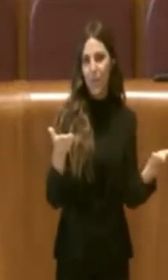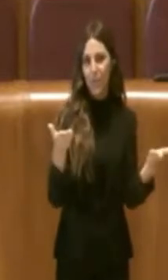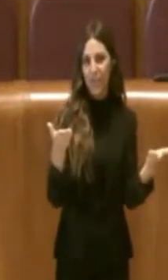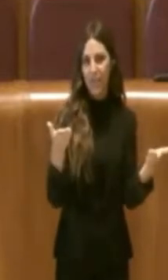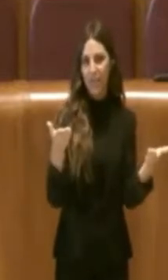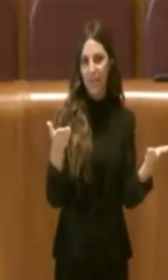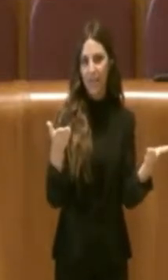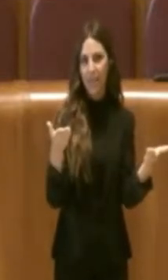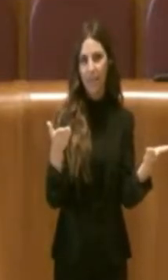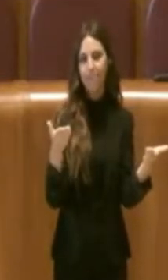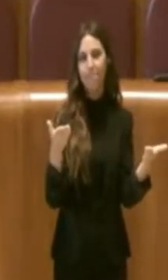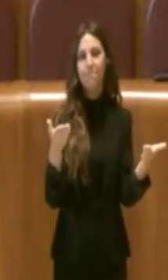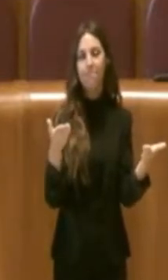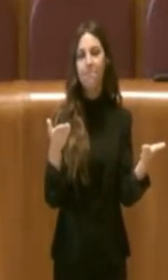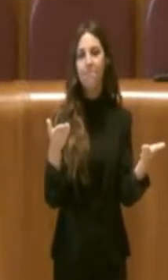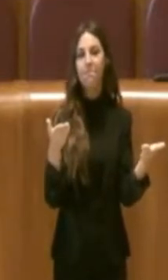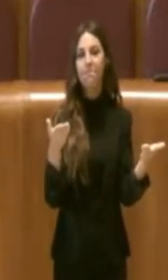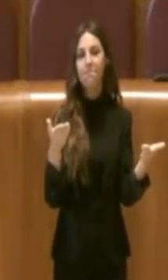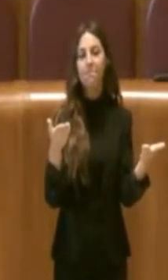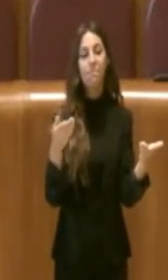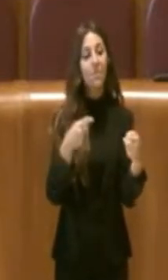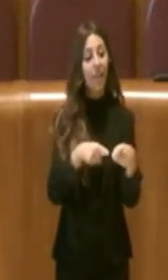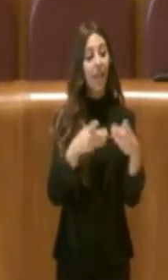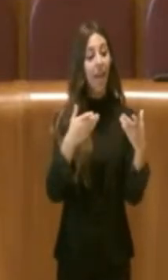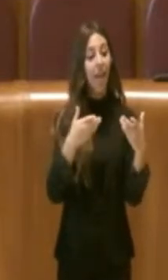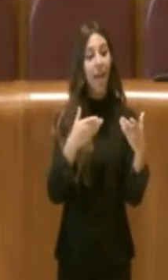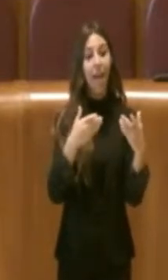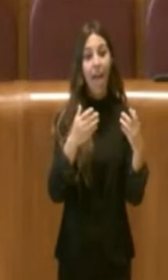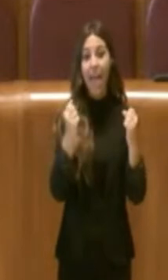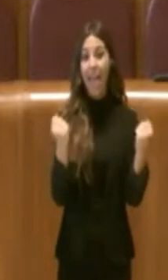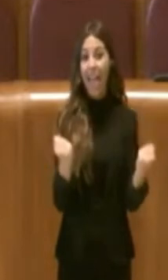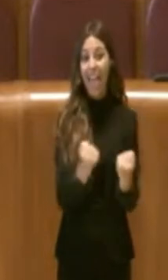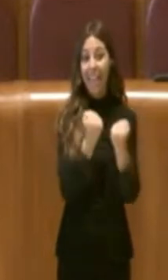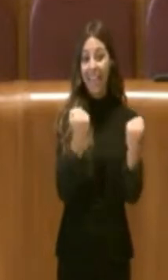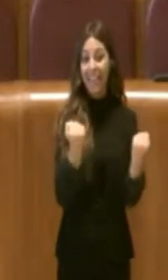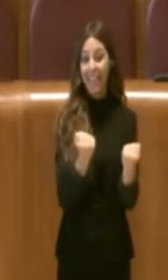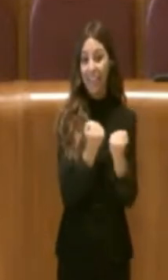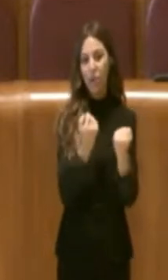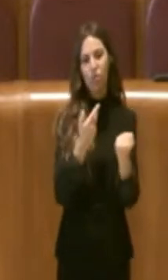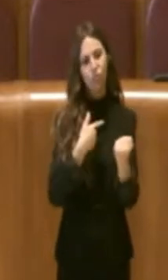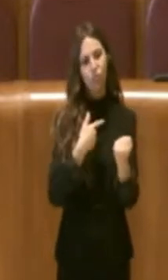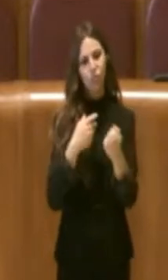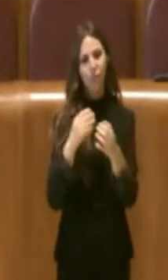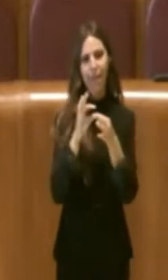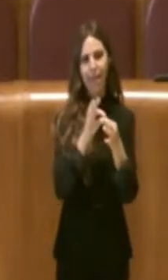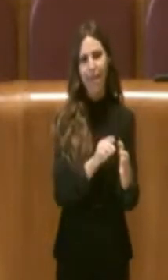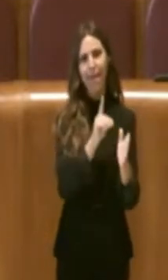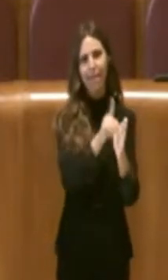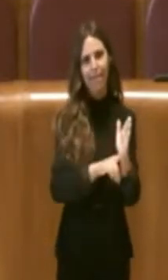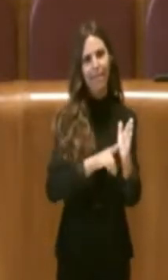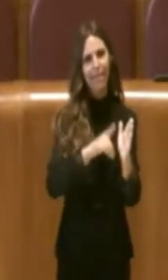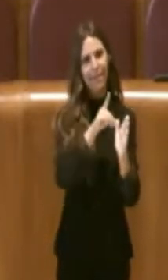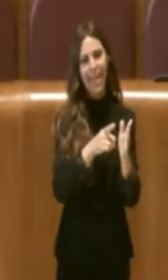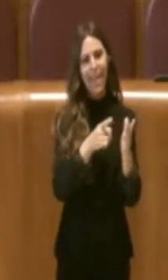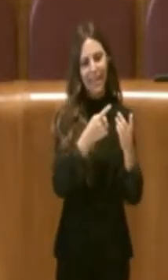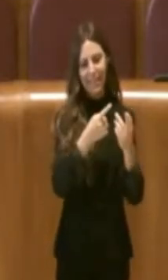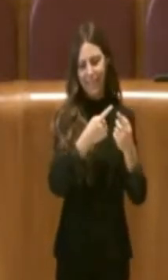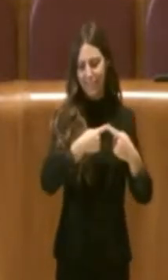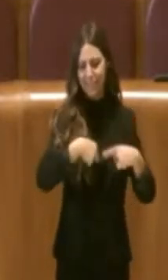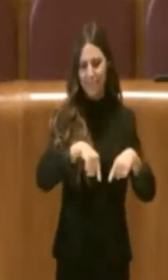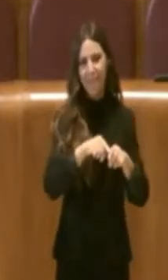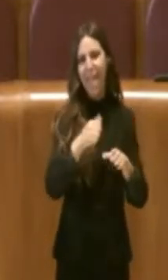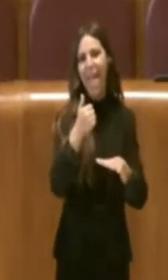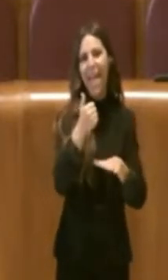per inquadrare l'argomento, è un'attività che è stata istituita con una delibera di Assemblea Capitolina di dieci anni fa,